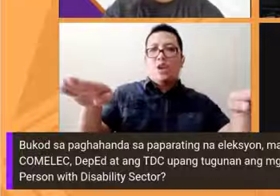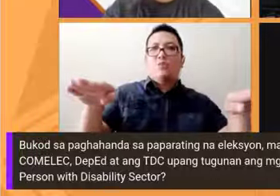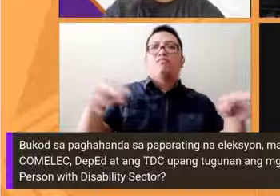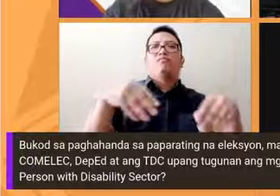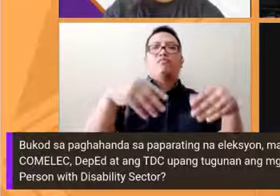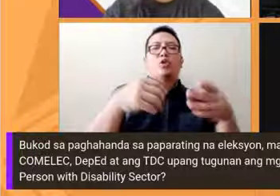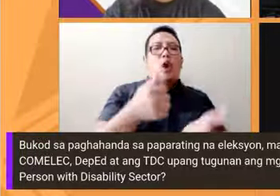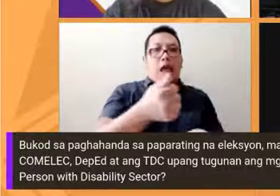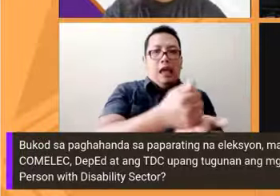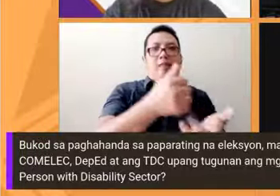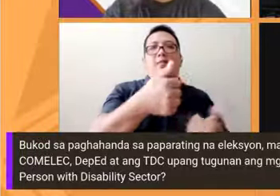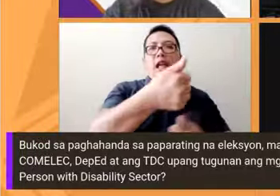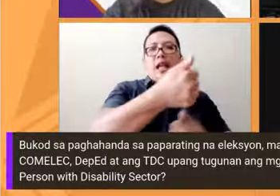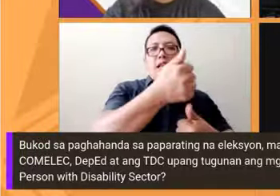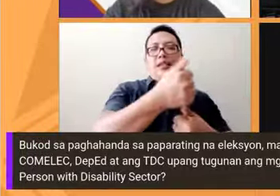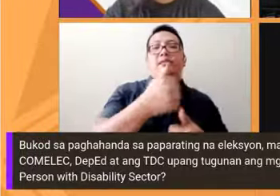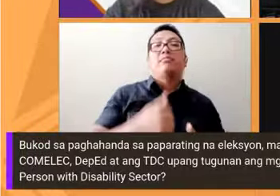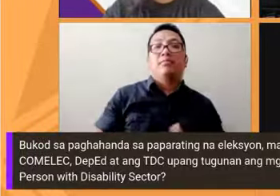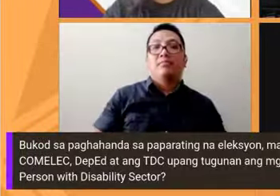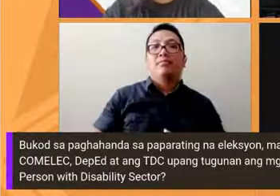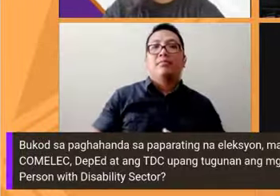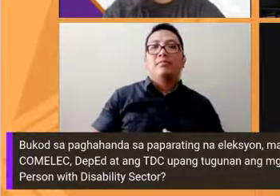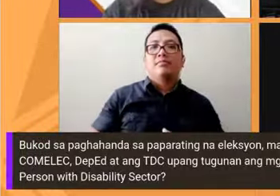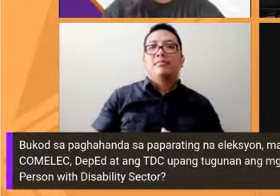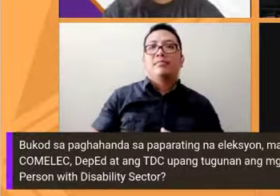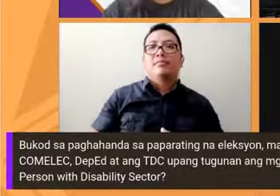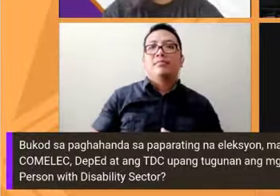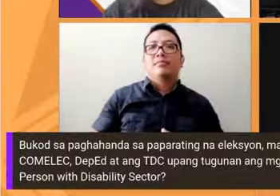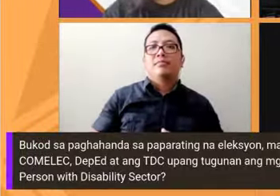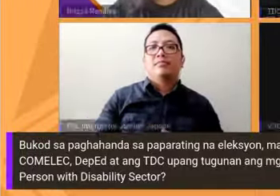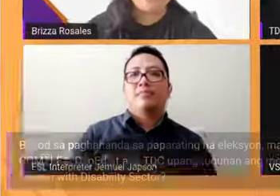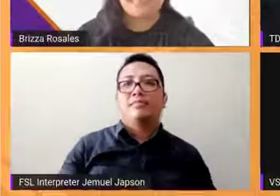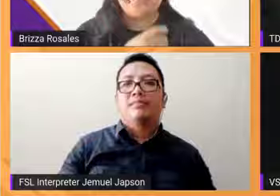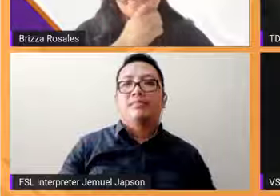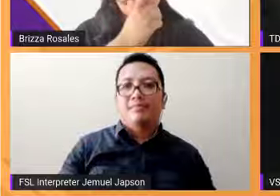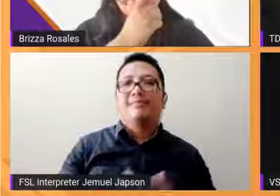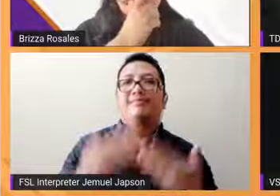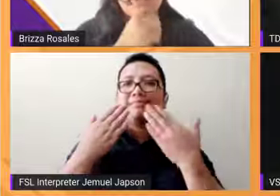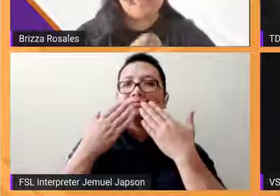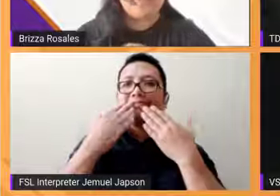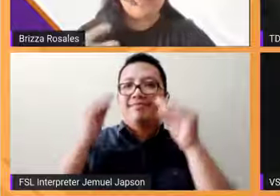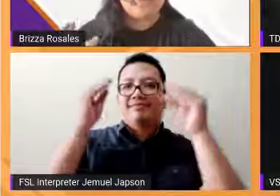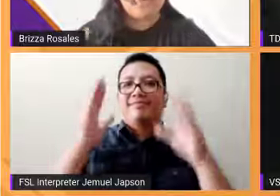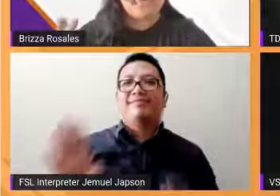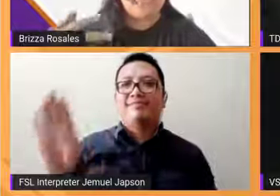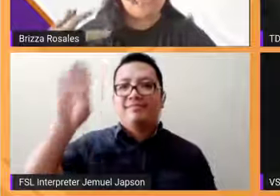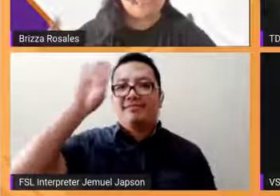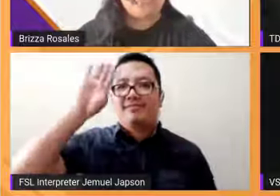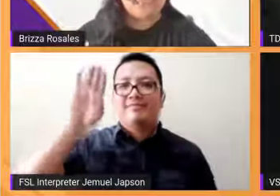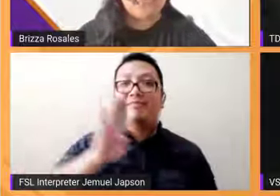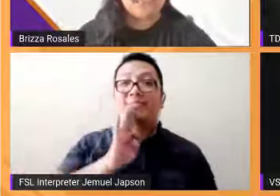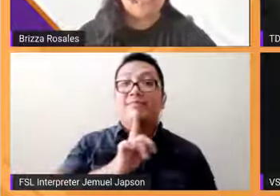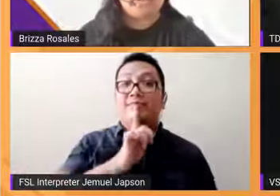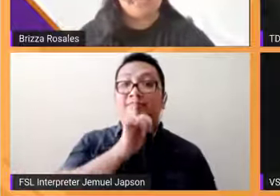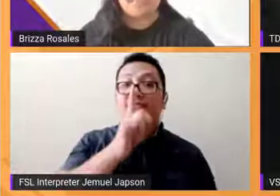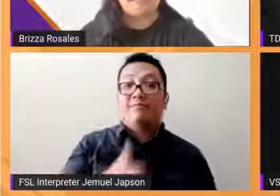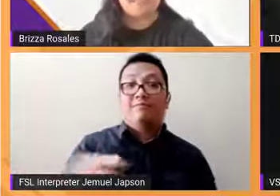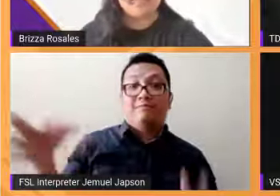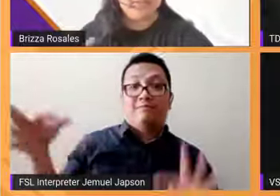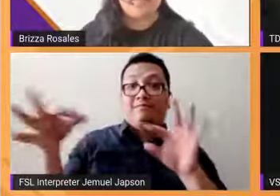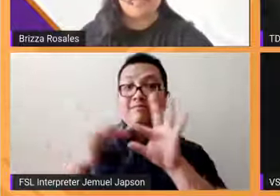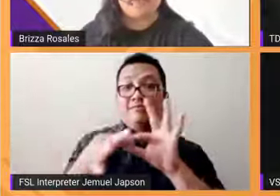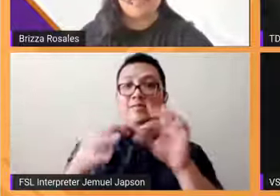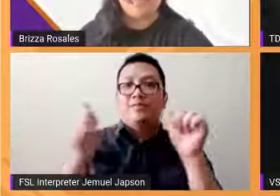siguro ganun lang muna miss abriza thank you sir benzo actually maganda po na connection yun dun sa